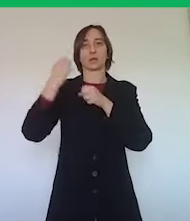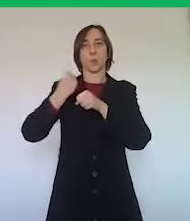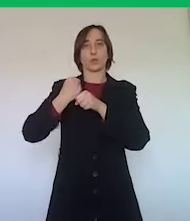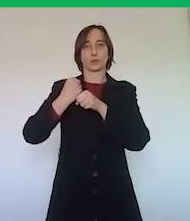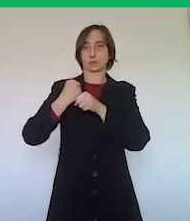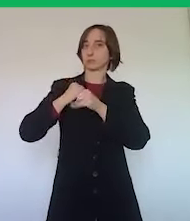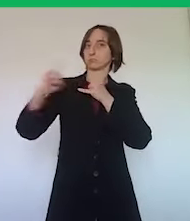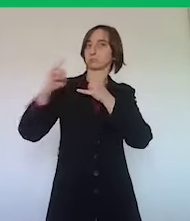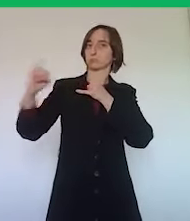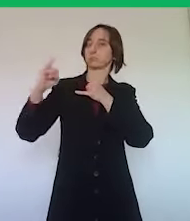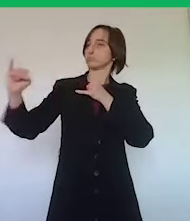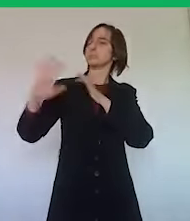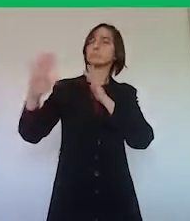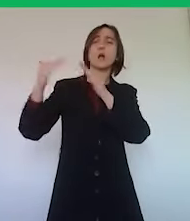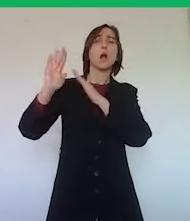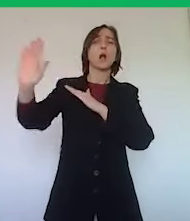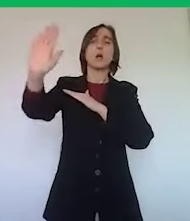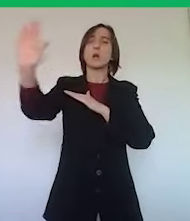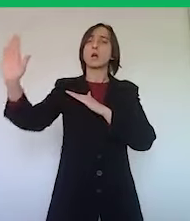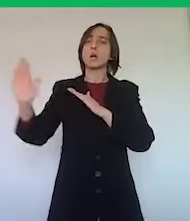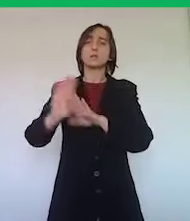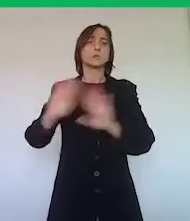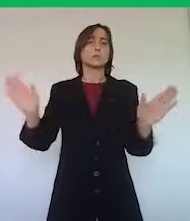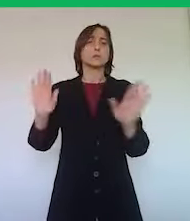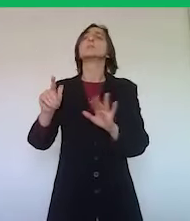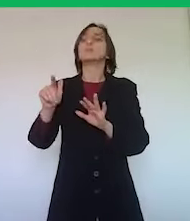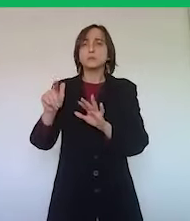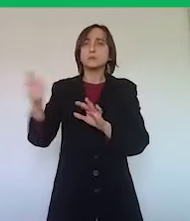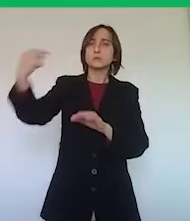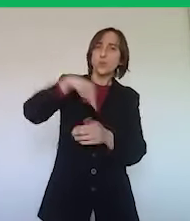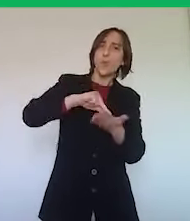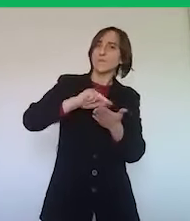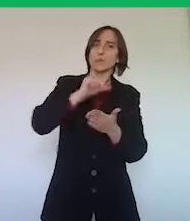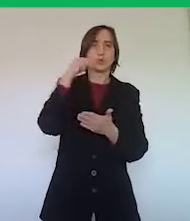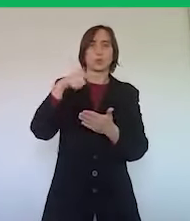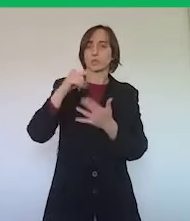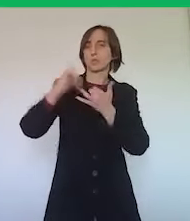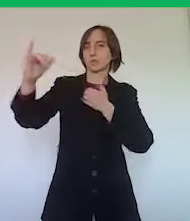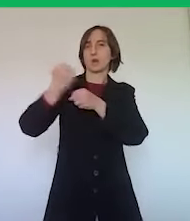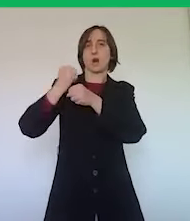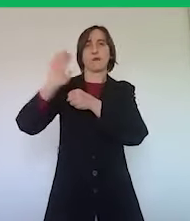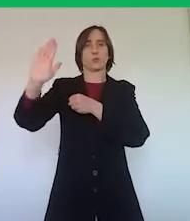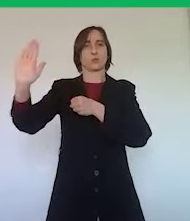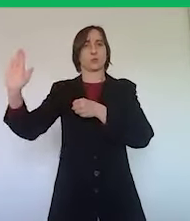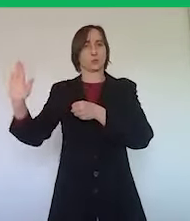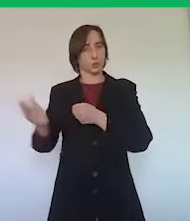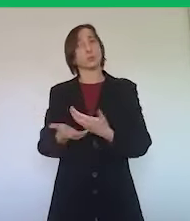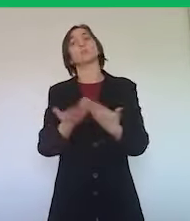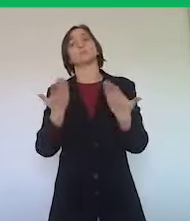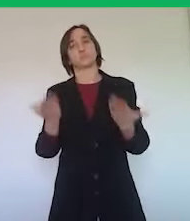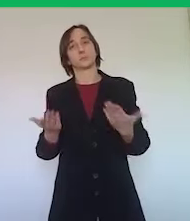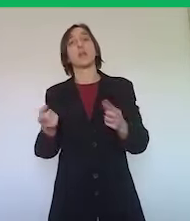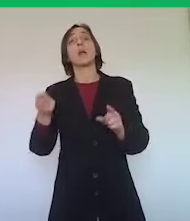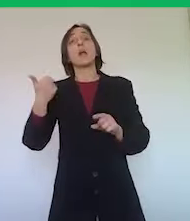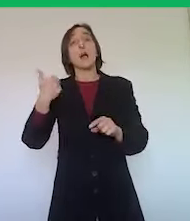in remoto senza spostarsi dalla propria abitazione verso l'ufficio, ma lo abbiamo fatto